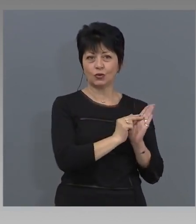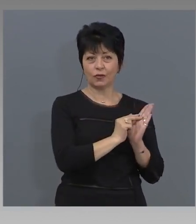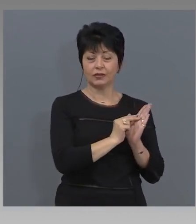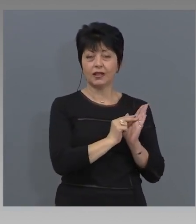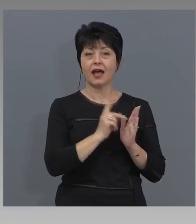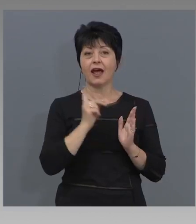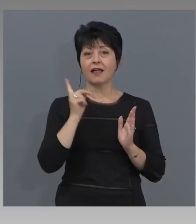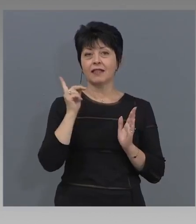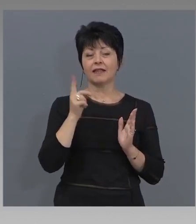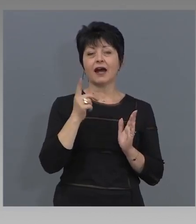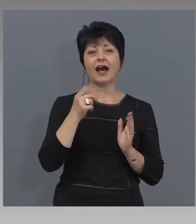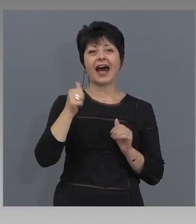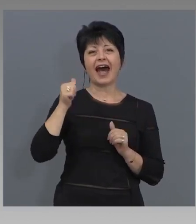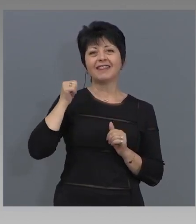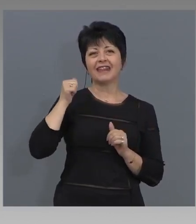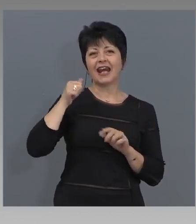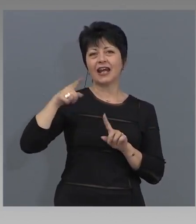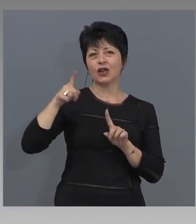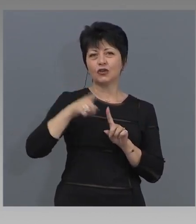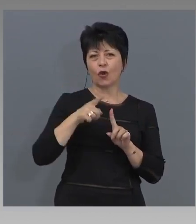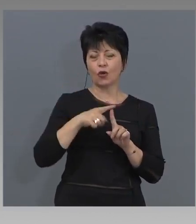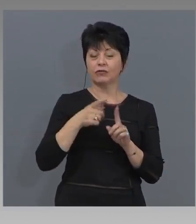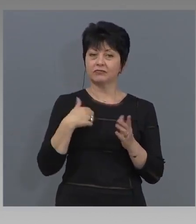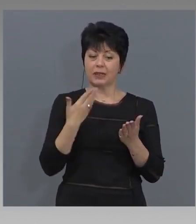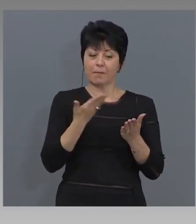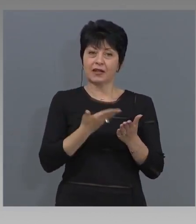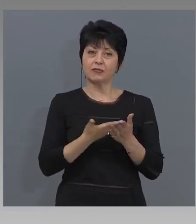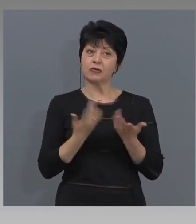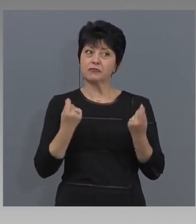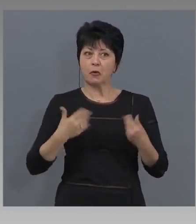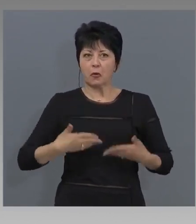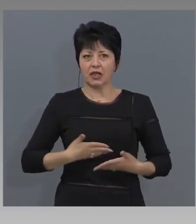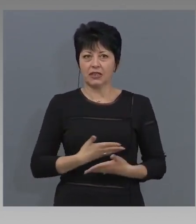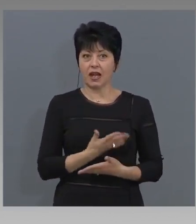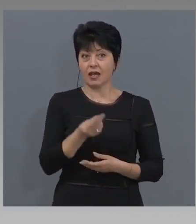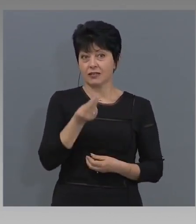че да предложим наистина интересни ястия, които да се предлагат.